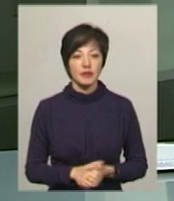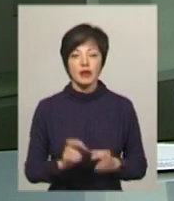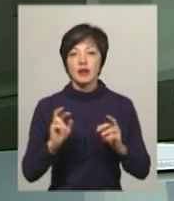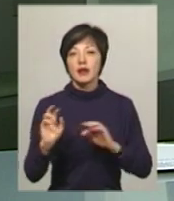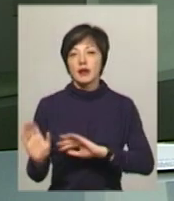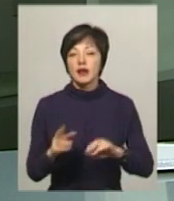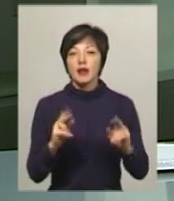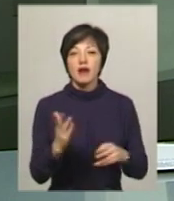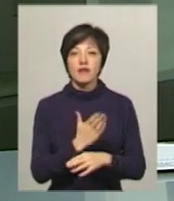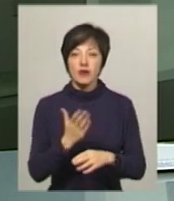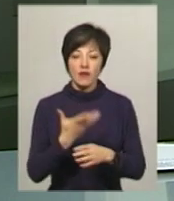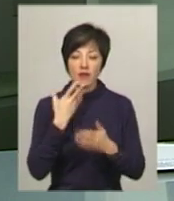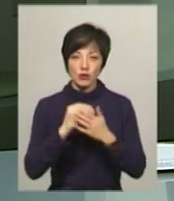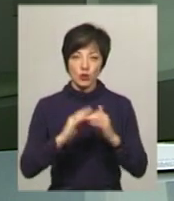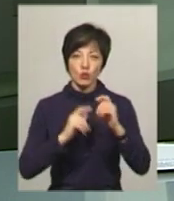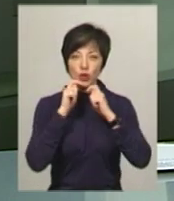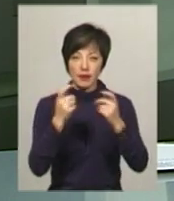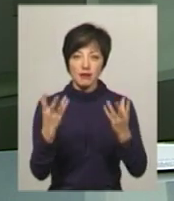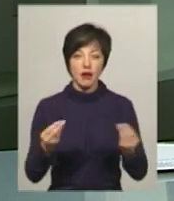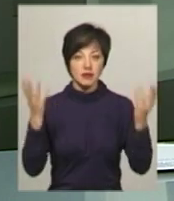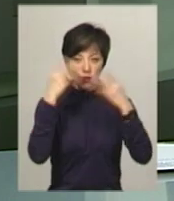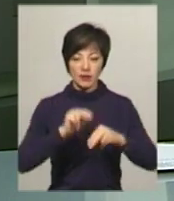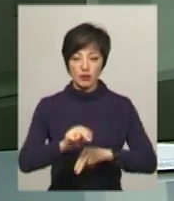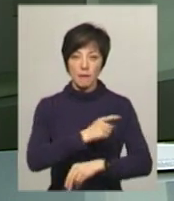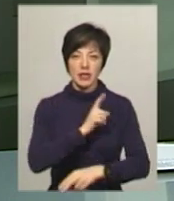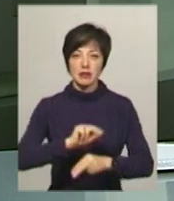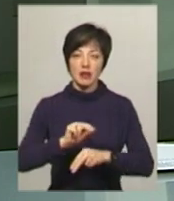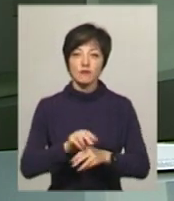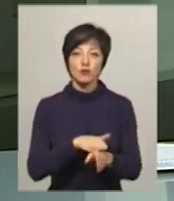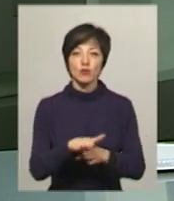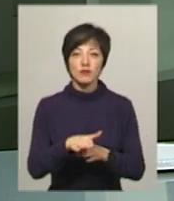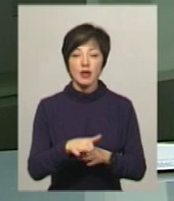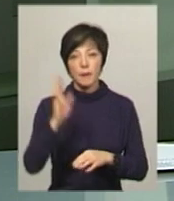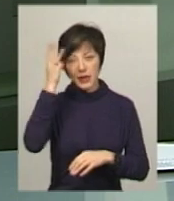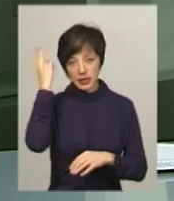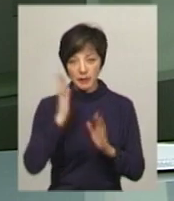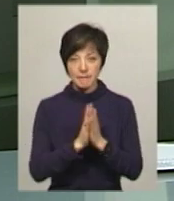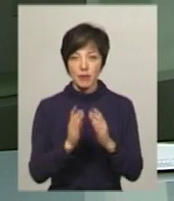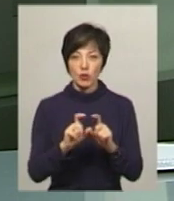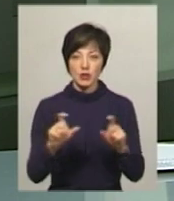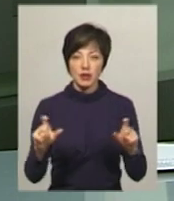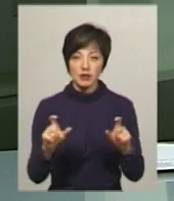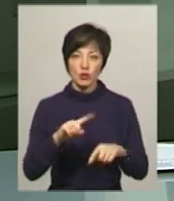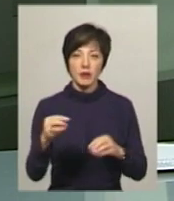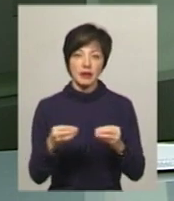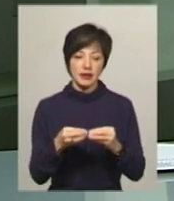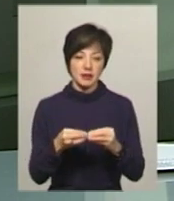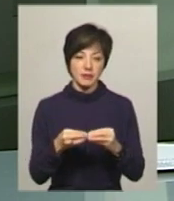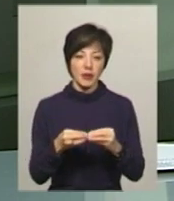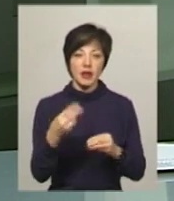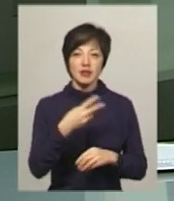виготовити власноруч подарунок до Дня закоханих навчали під час майстер-класу, який відбувся у Хмельницькій бібліотеці філії номер 10.